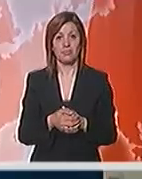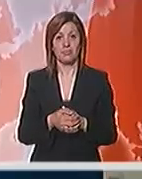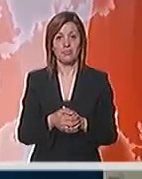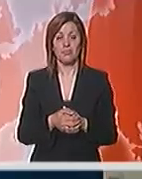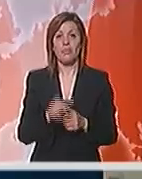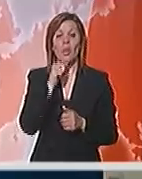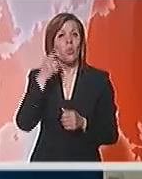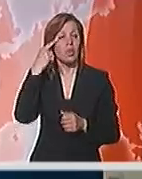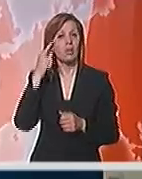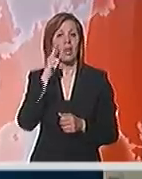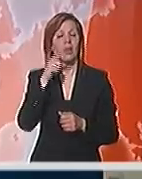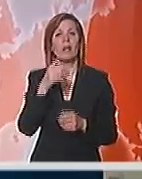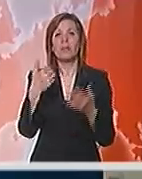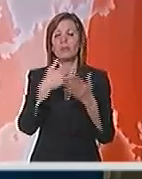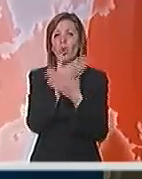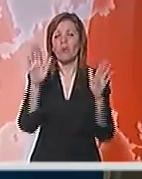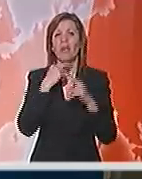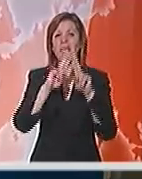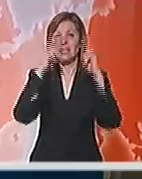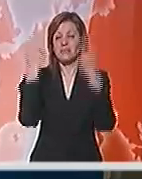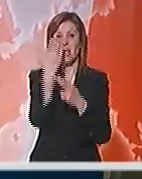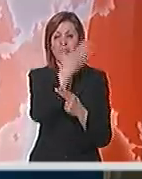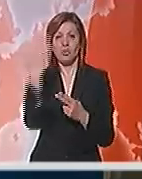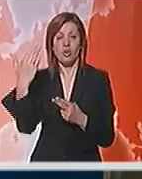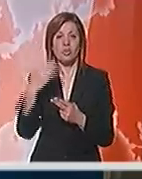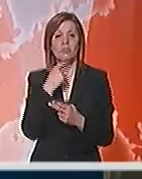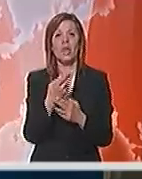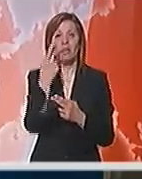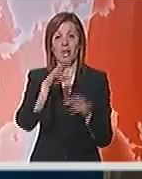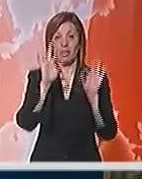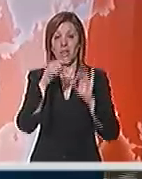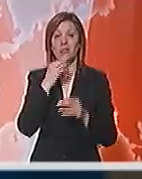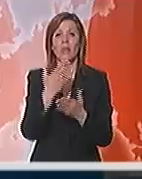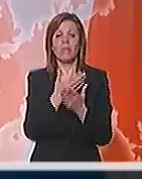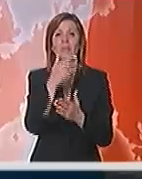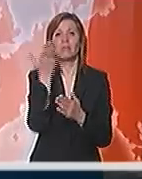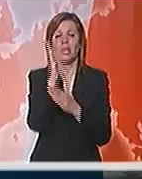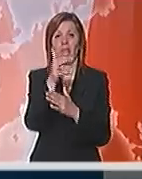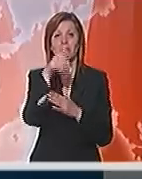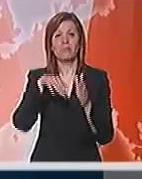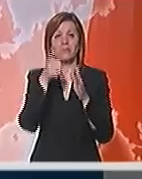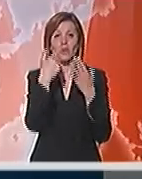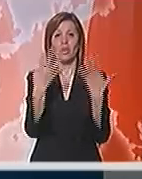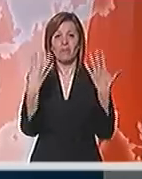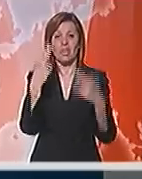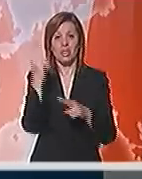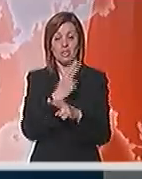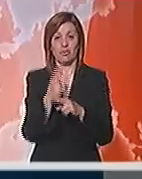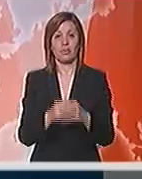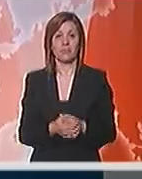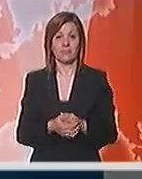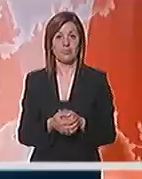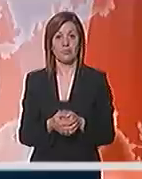U kineskom gradu Šangaju otvara se sredska izložba Expo 2010. na kojoj će se predstaviti više od 190 država.